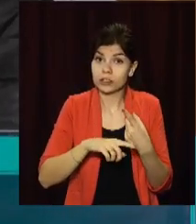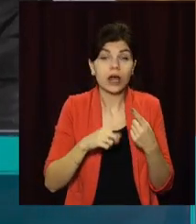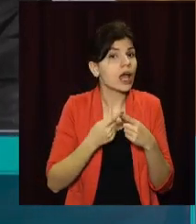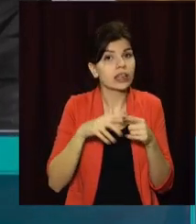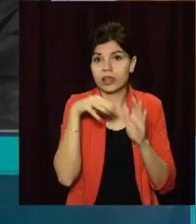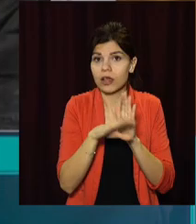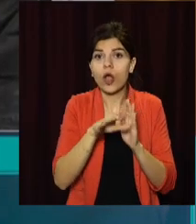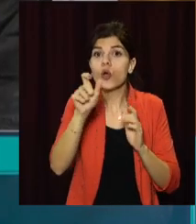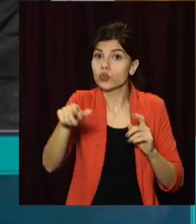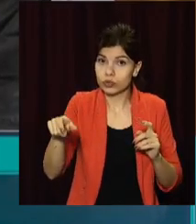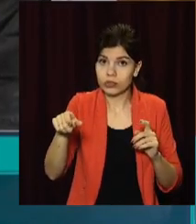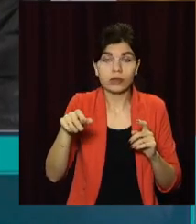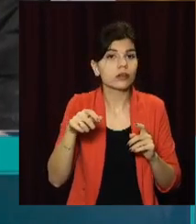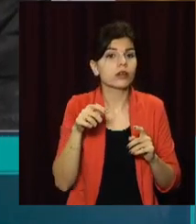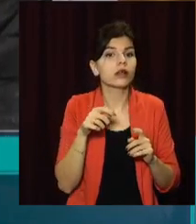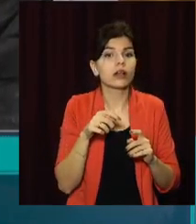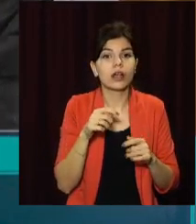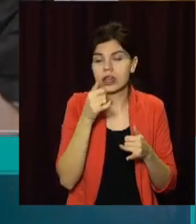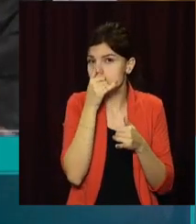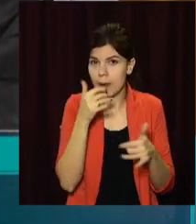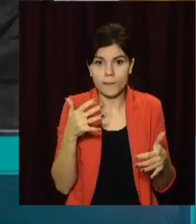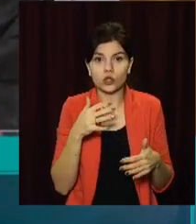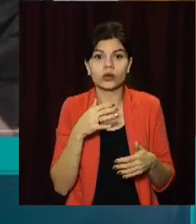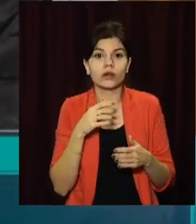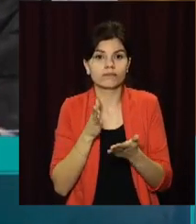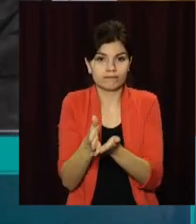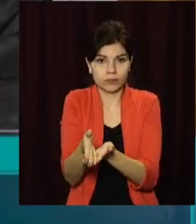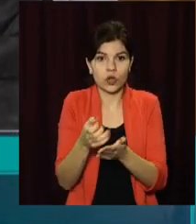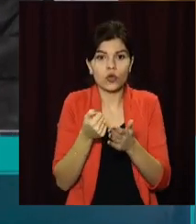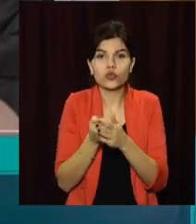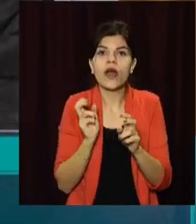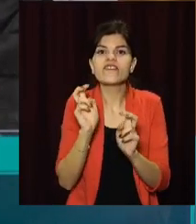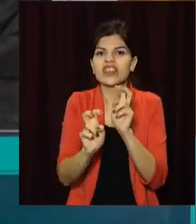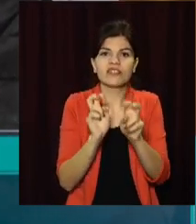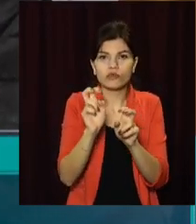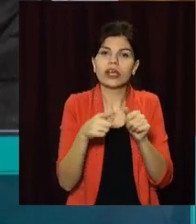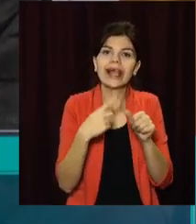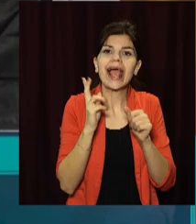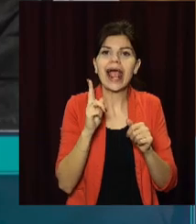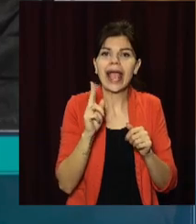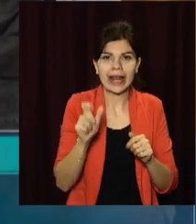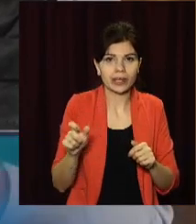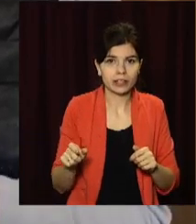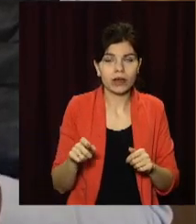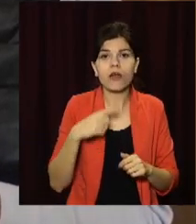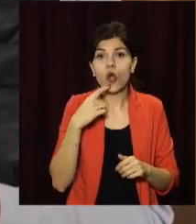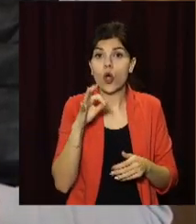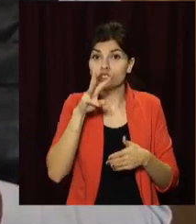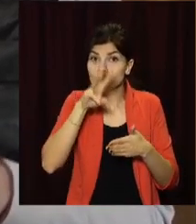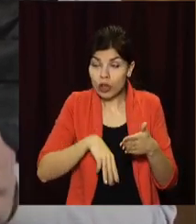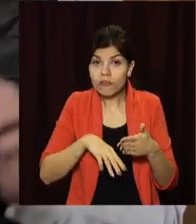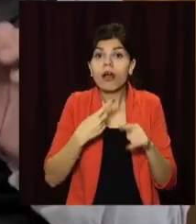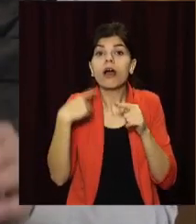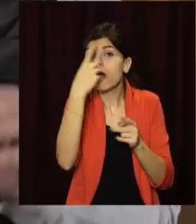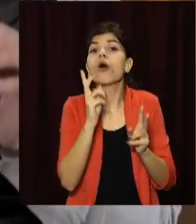стосуються громадян і жодним чином не можуть застосовуватися до відвідувачів чи клієнтів. Говорячи про штрафи, йдеться